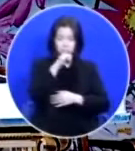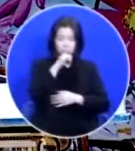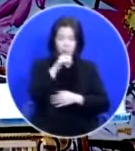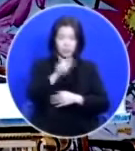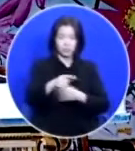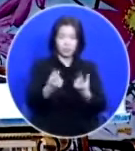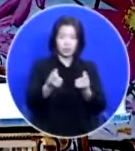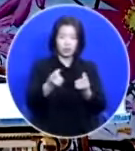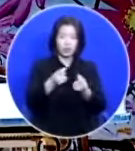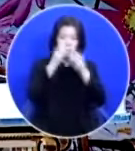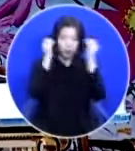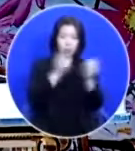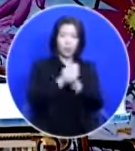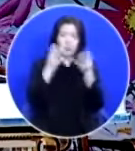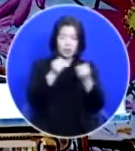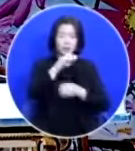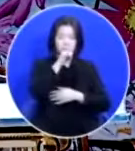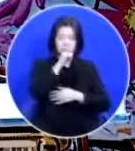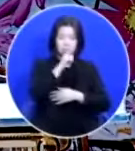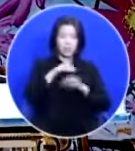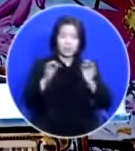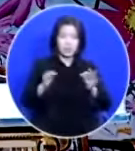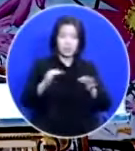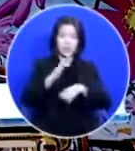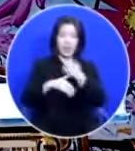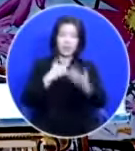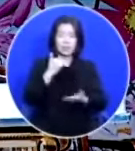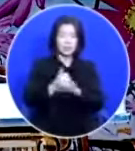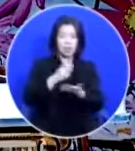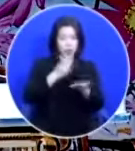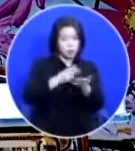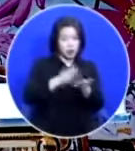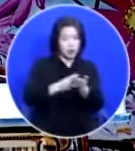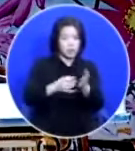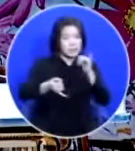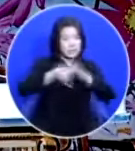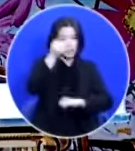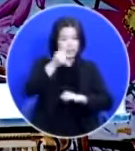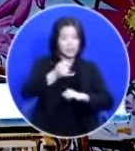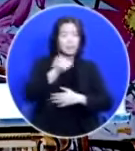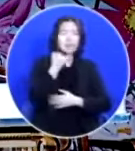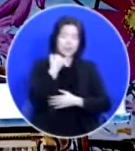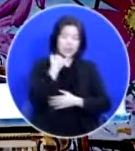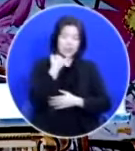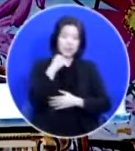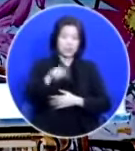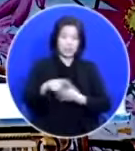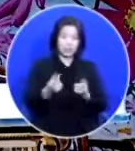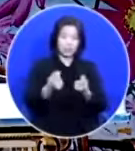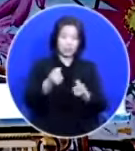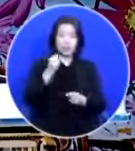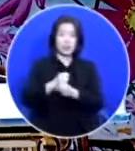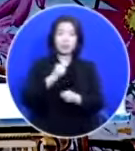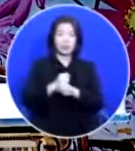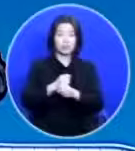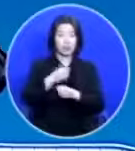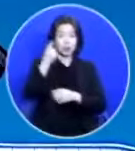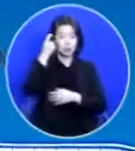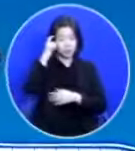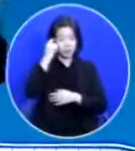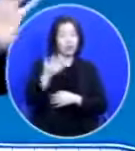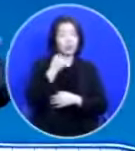오해를 하고 있습니다 이제는 하나님이 율법은 안 지켜도 돼 이렇게 만드셨다고 생각합니다